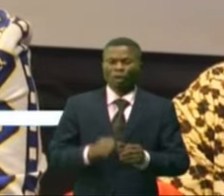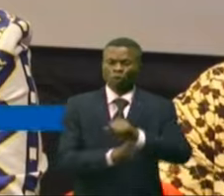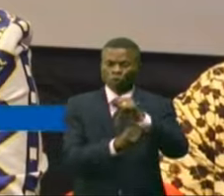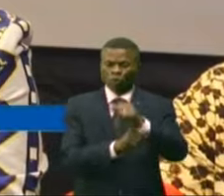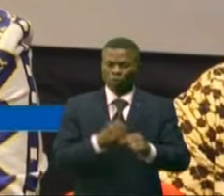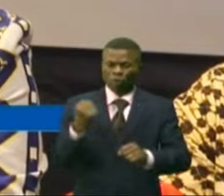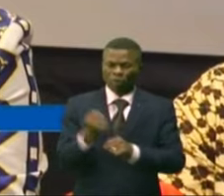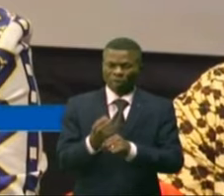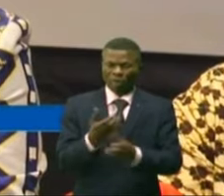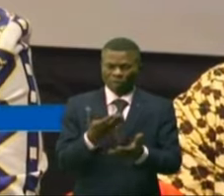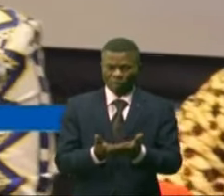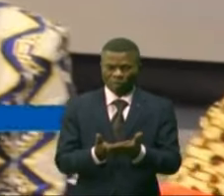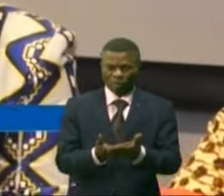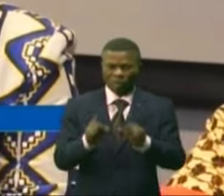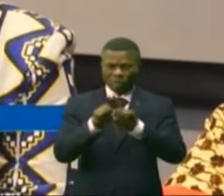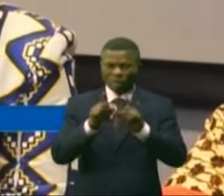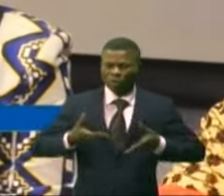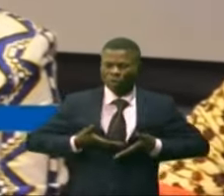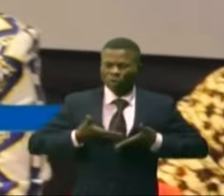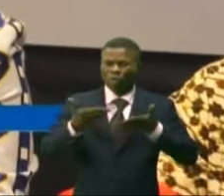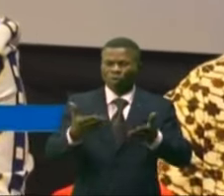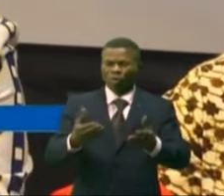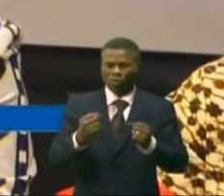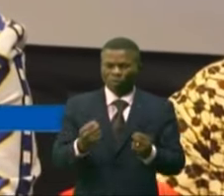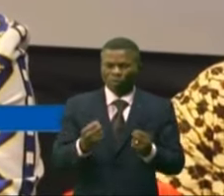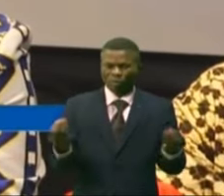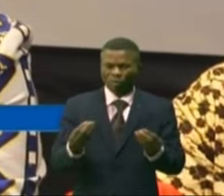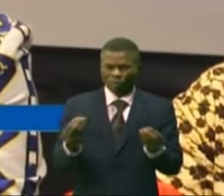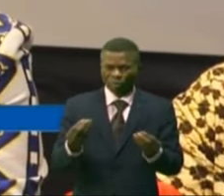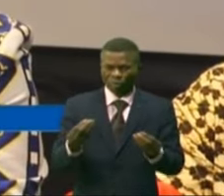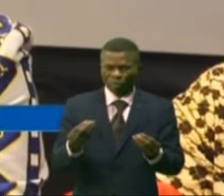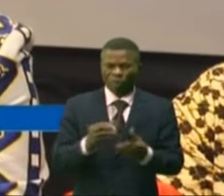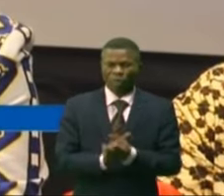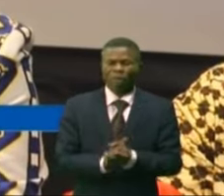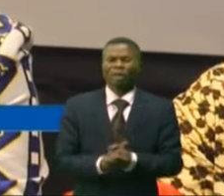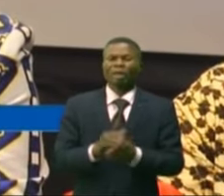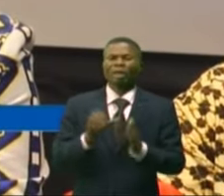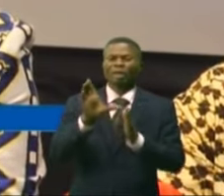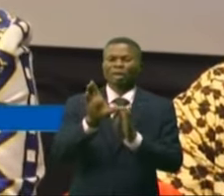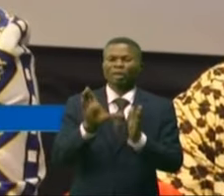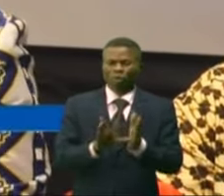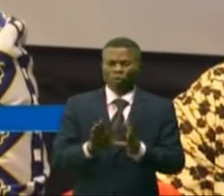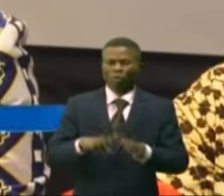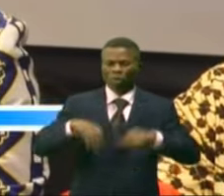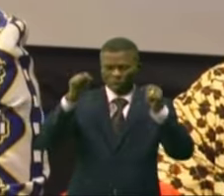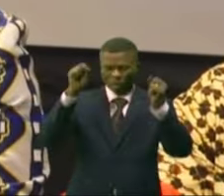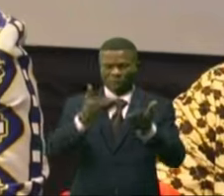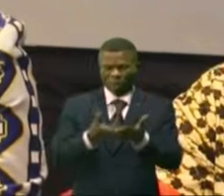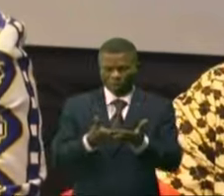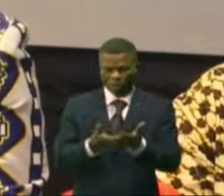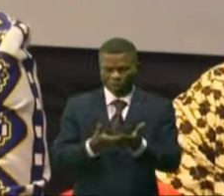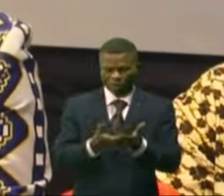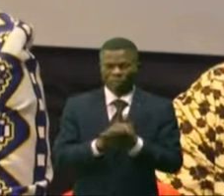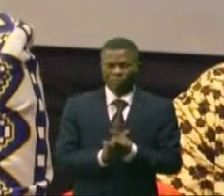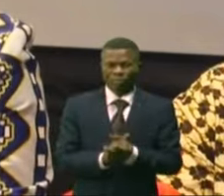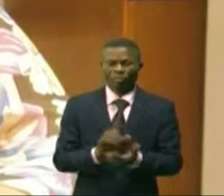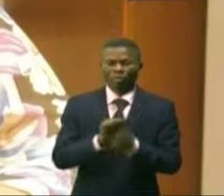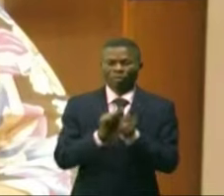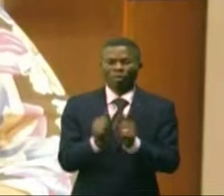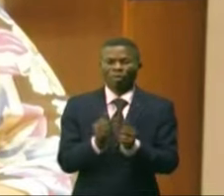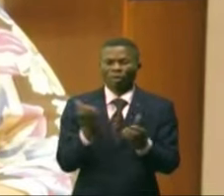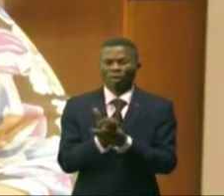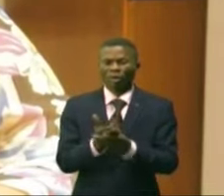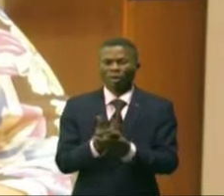se concentrèrent à faire tomber l'incise s'il est ché. L'incise effectivement tomba.